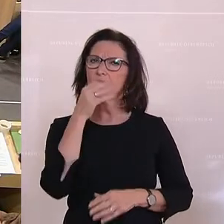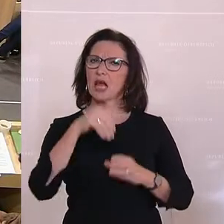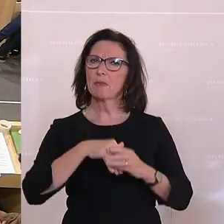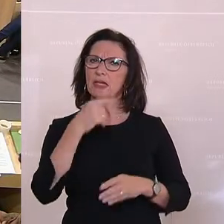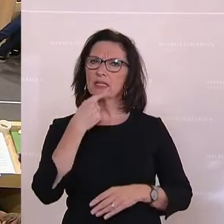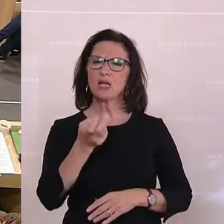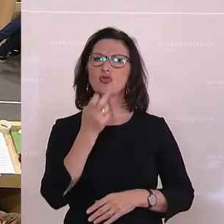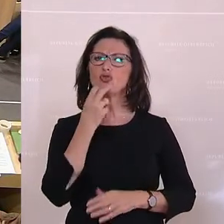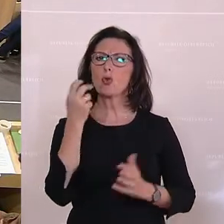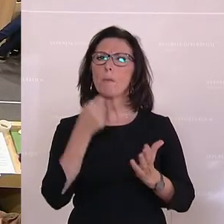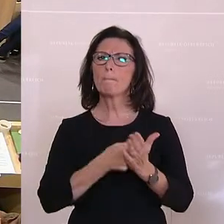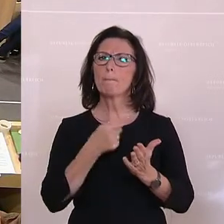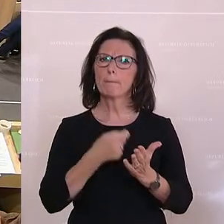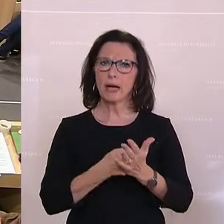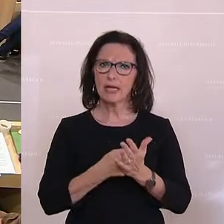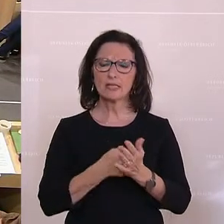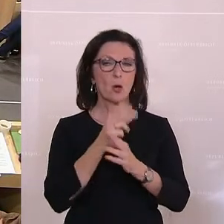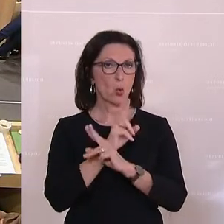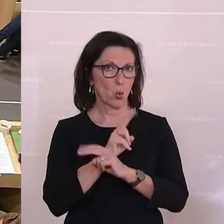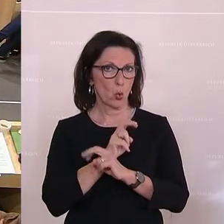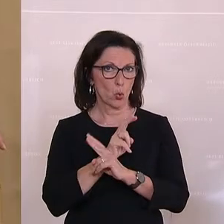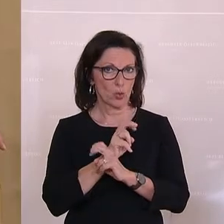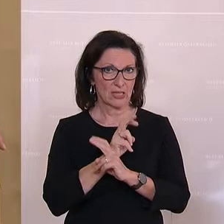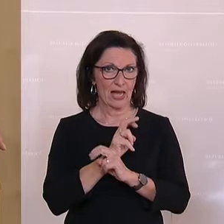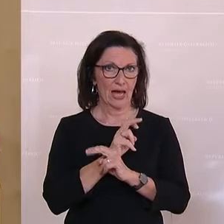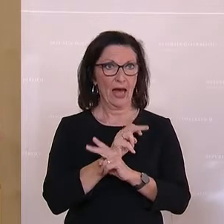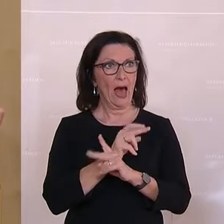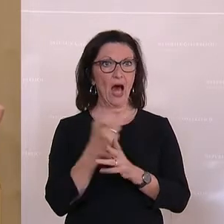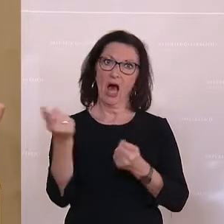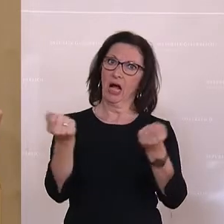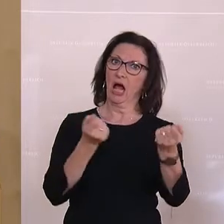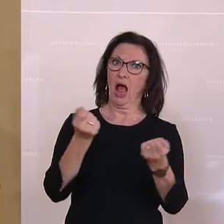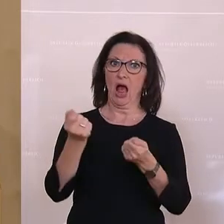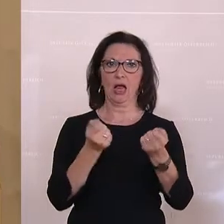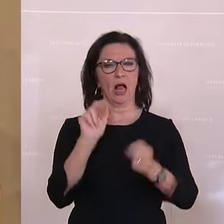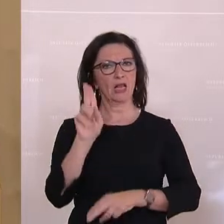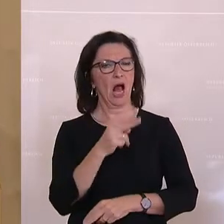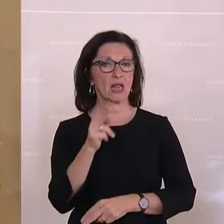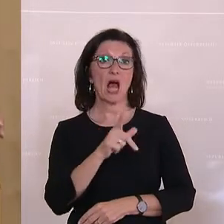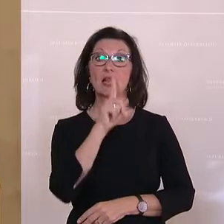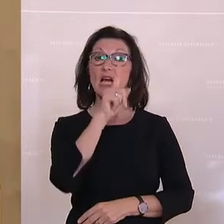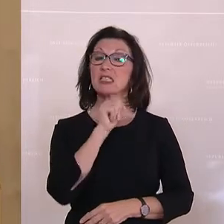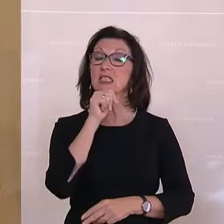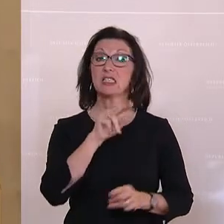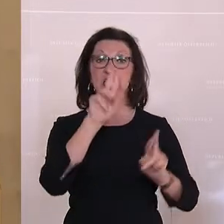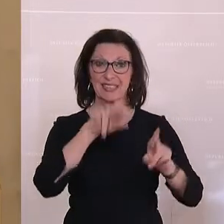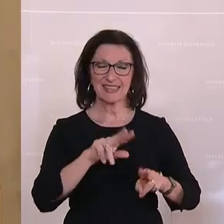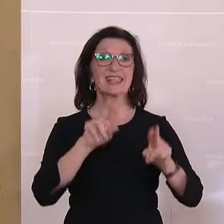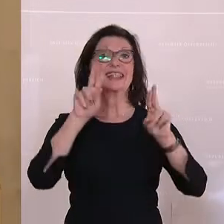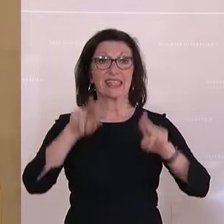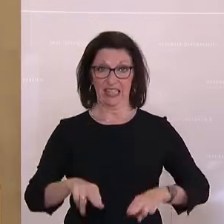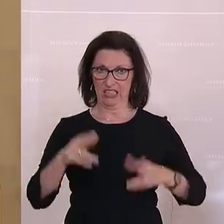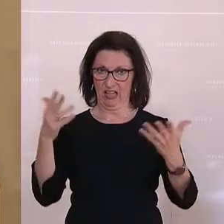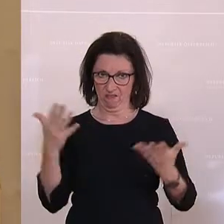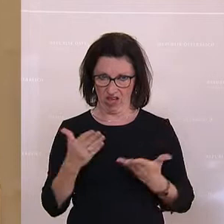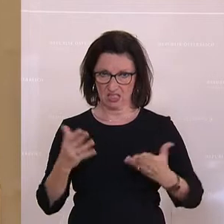Strompreis kann man in Österreich nicht regeln. Das ist unrichtig. Der richtige Sachverhalt lautet,